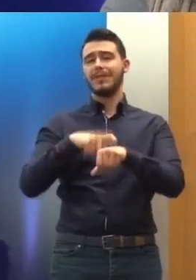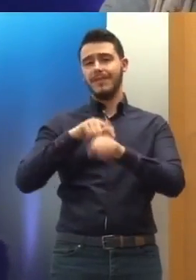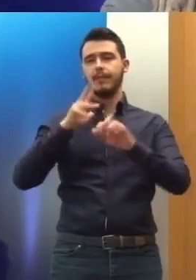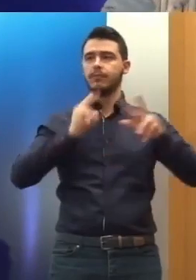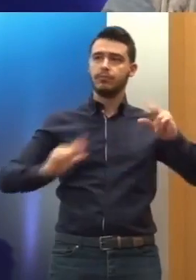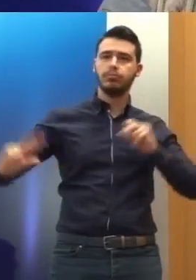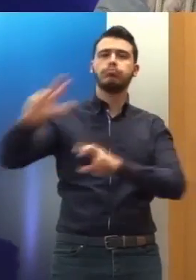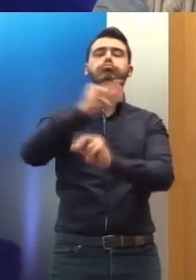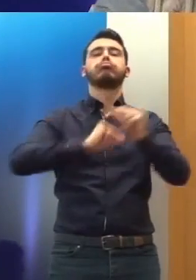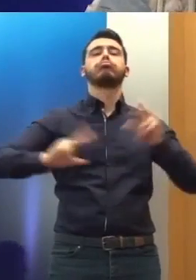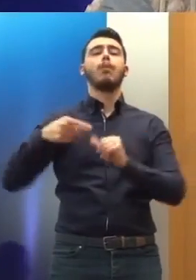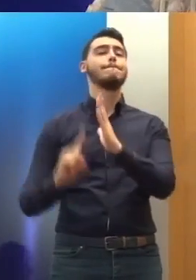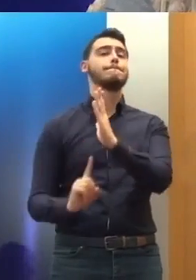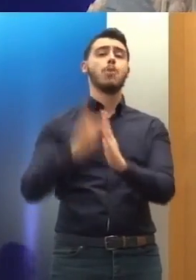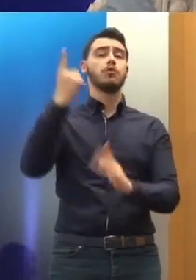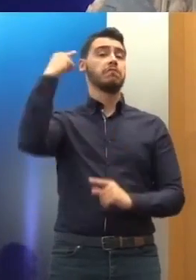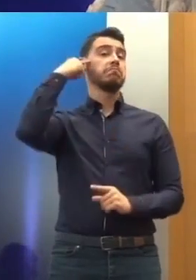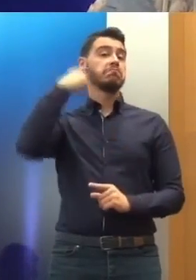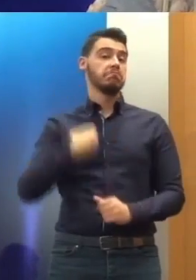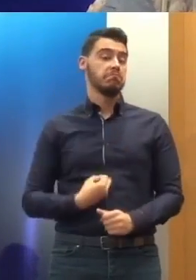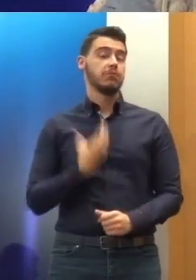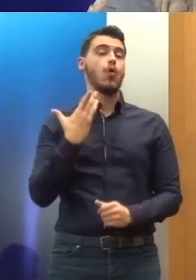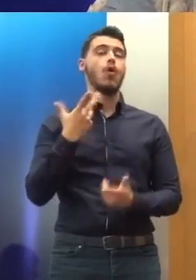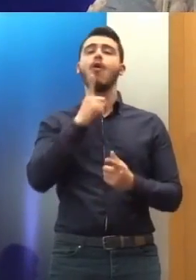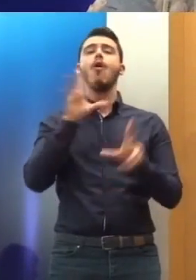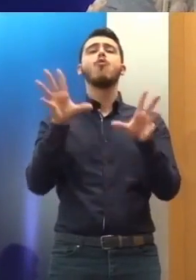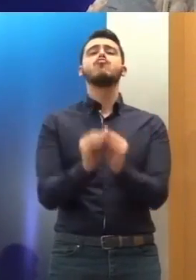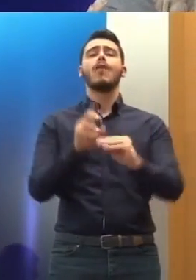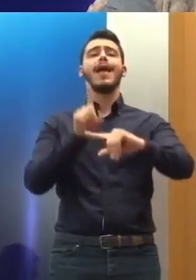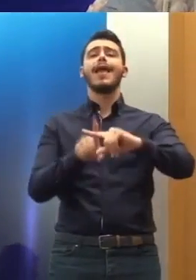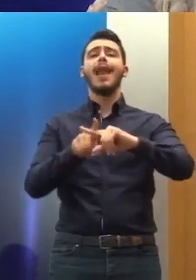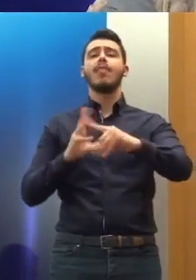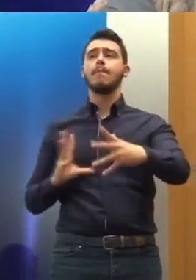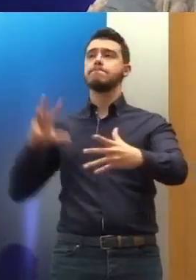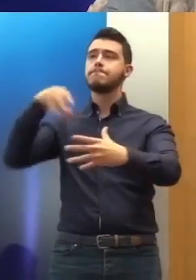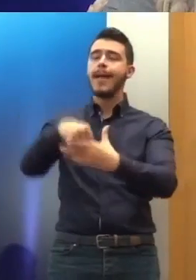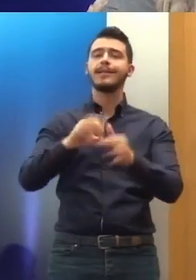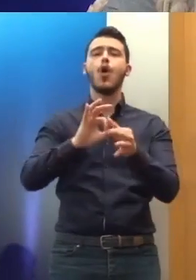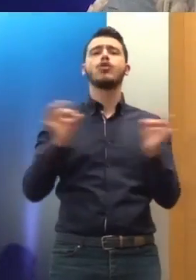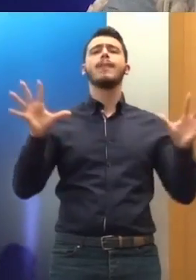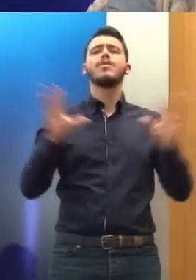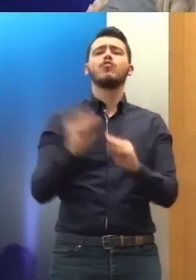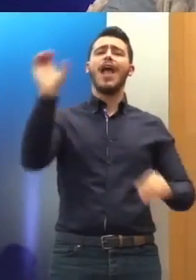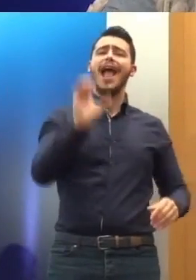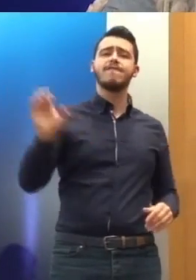σε αυτή την ημερίδα για πρώτη φορά νομίζω. Η θέση της Ελλάδας ενώπιον των